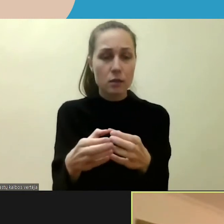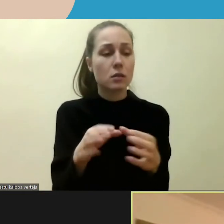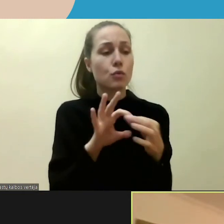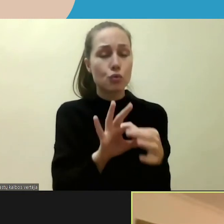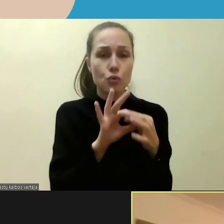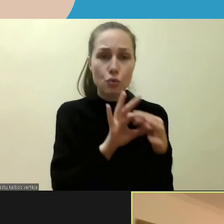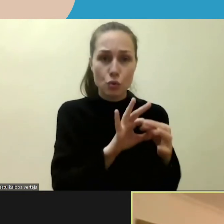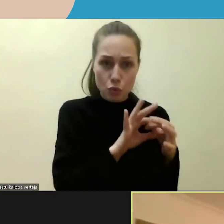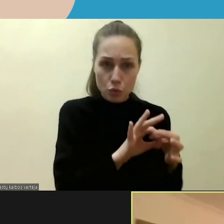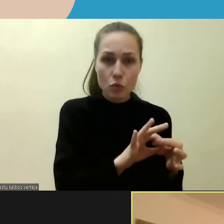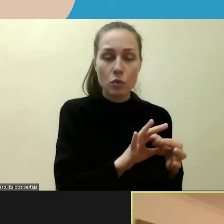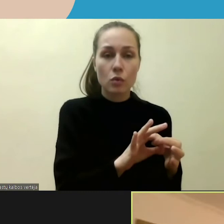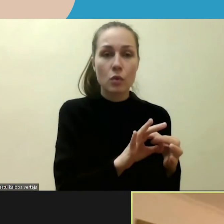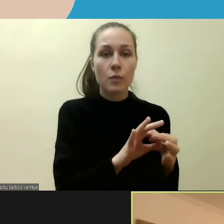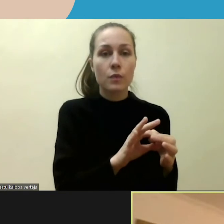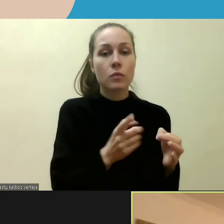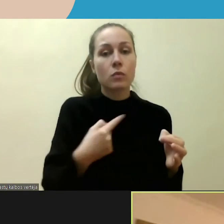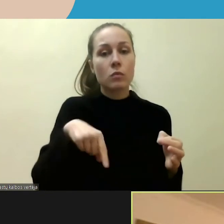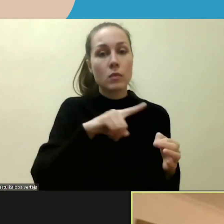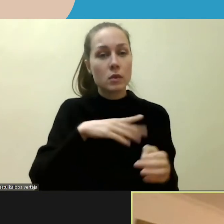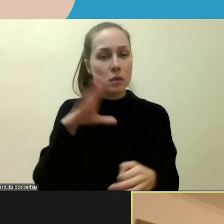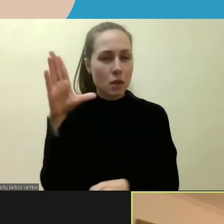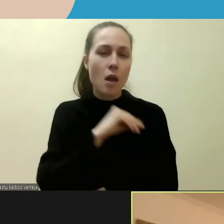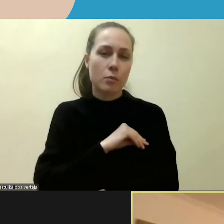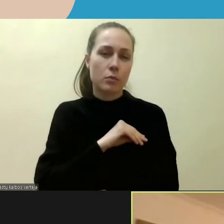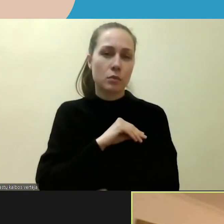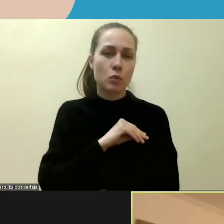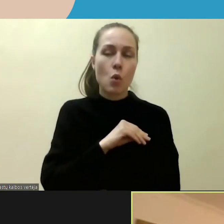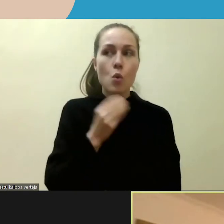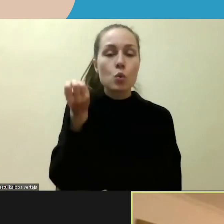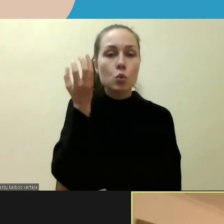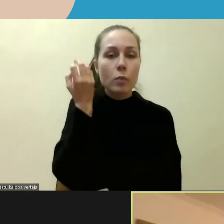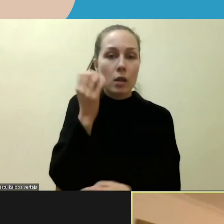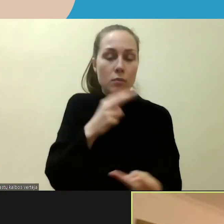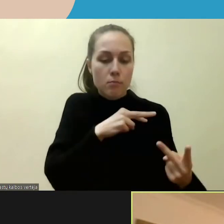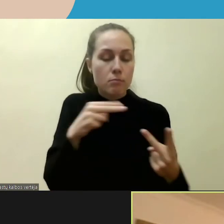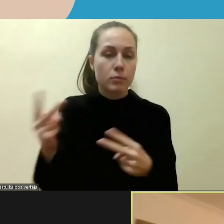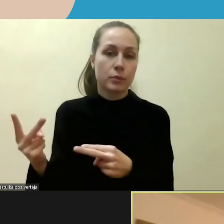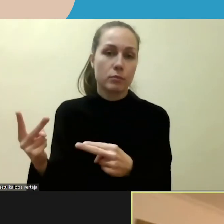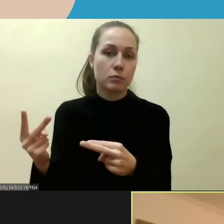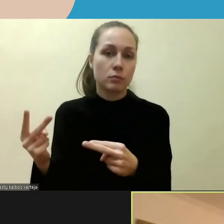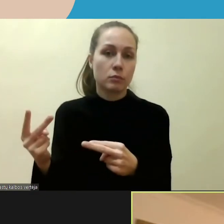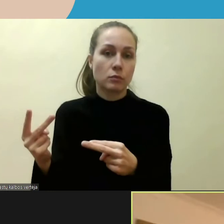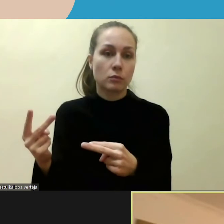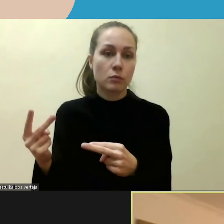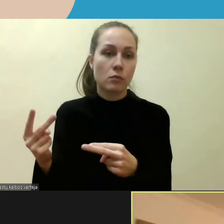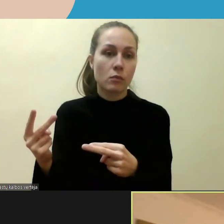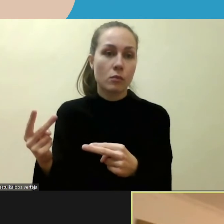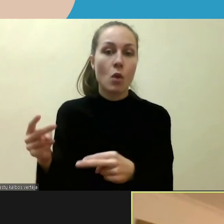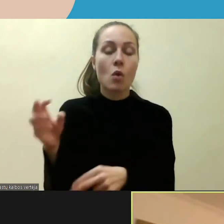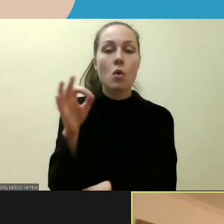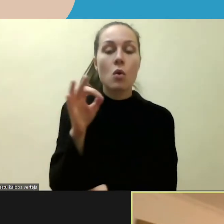įstengiame pakeisti tą supratimą, bent jau kalbant apie